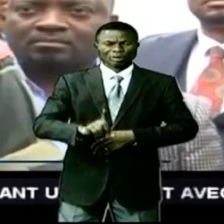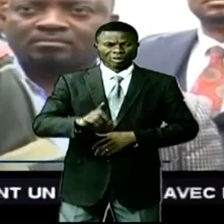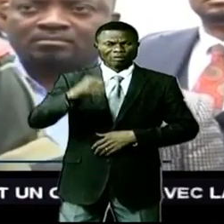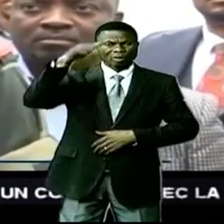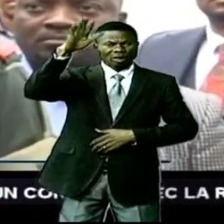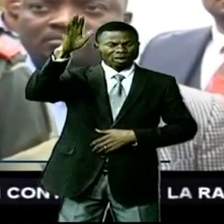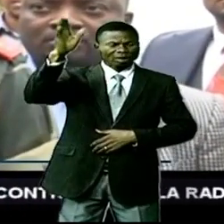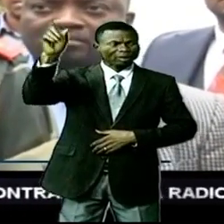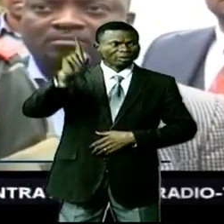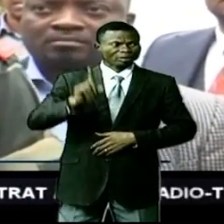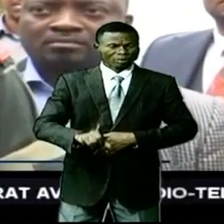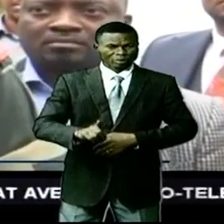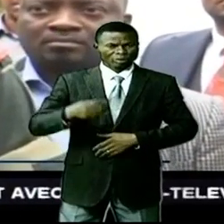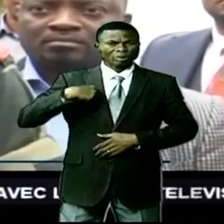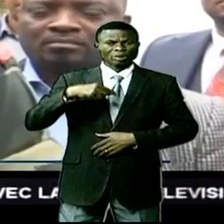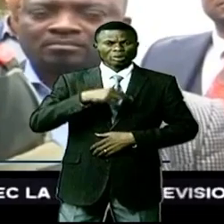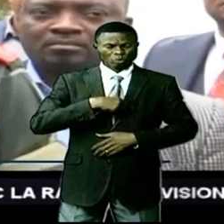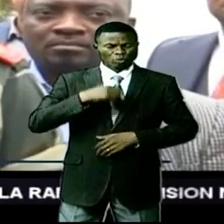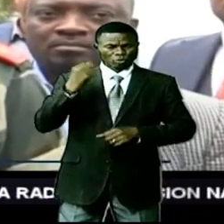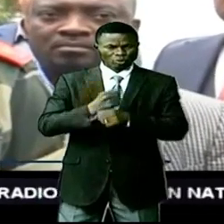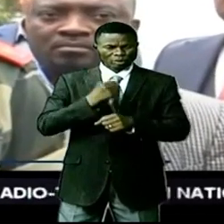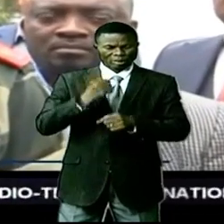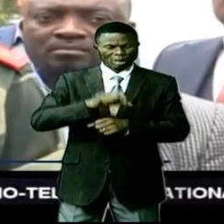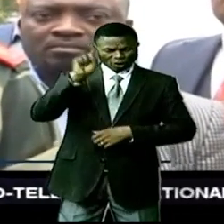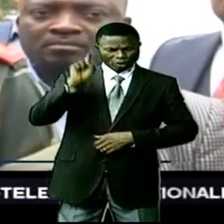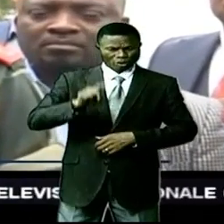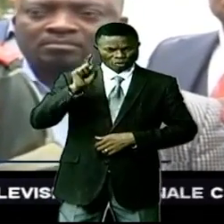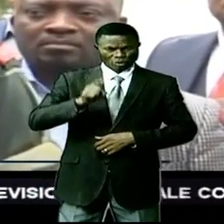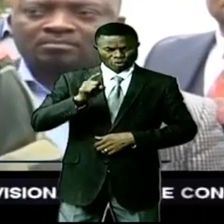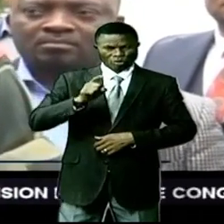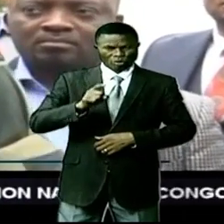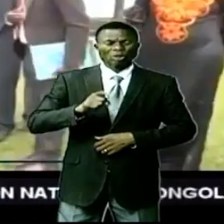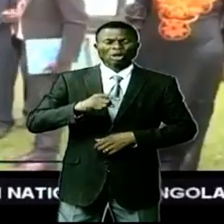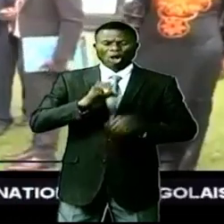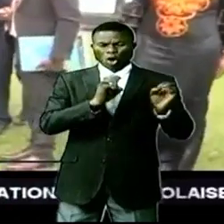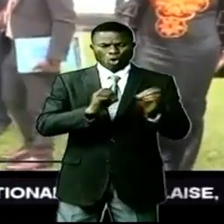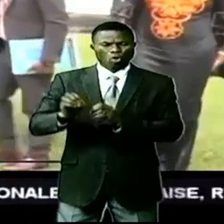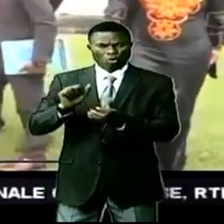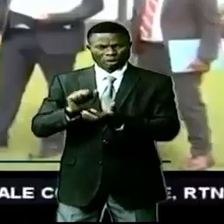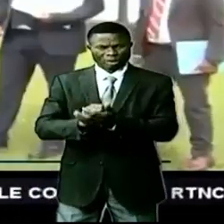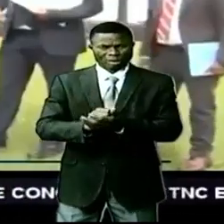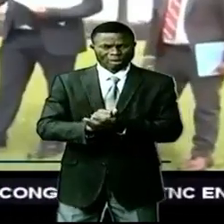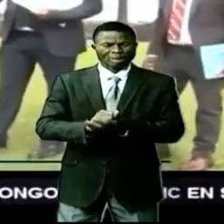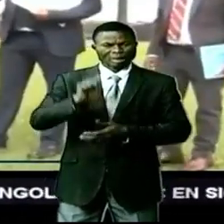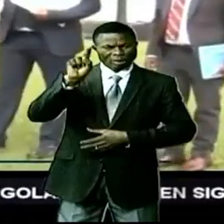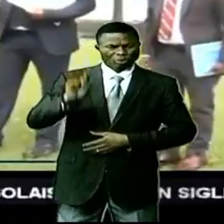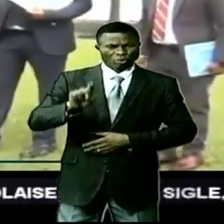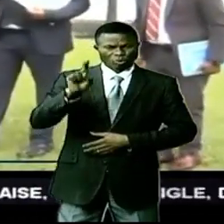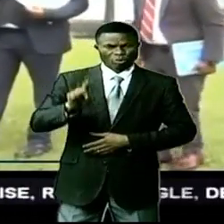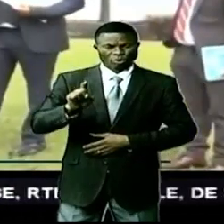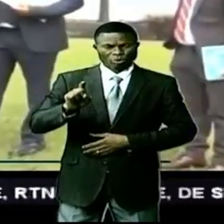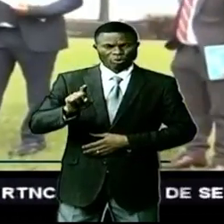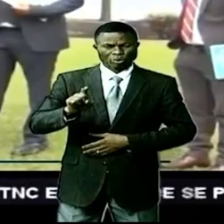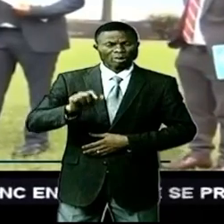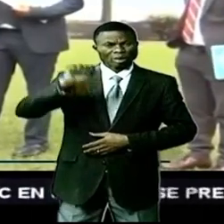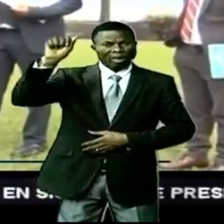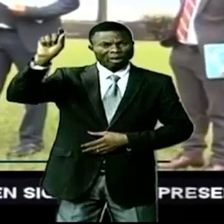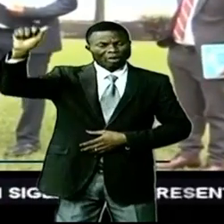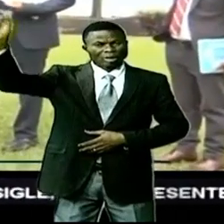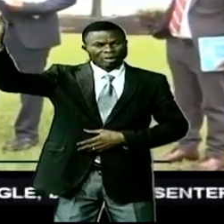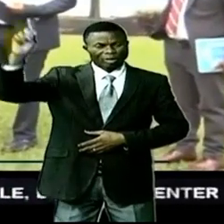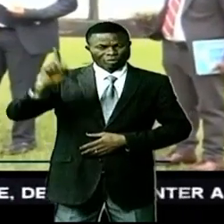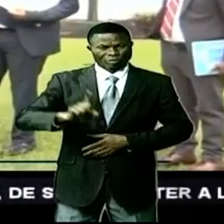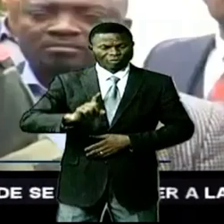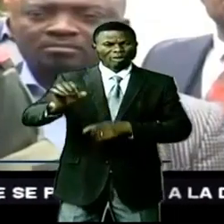'extérieur. Donc nous avons le devoir et l'obligation de réussir cette activité et il fallait qu'eux viennent nous